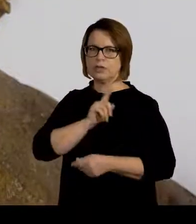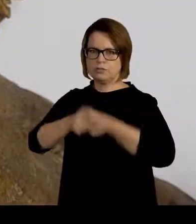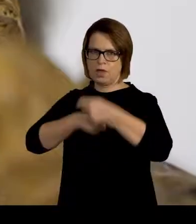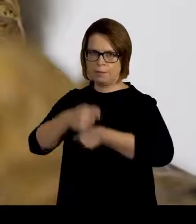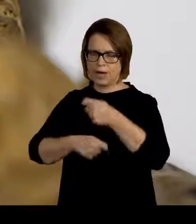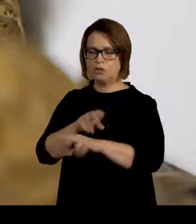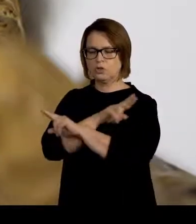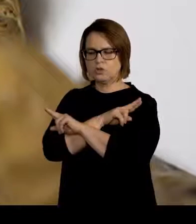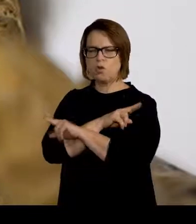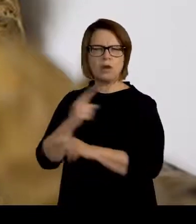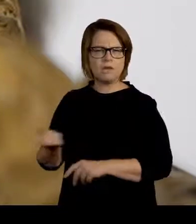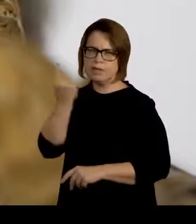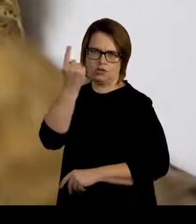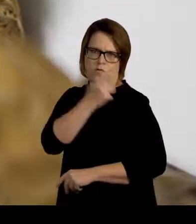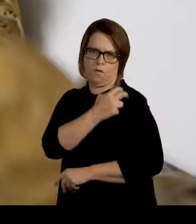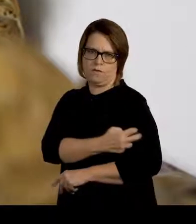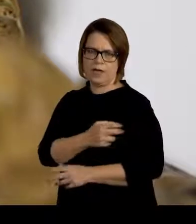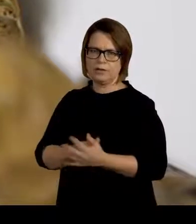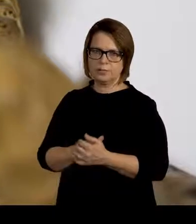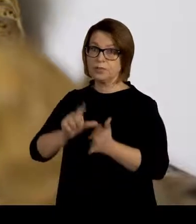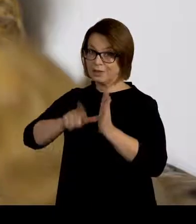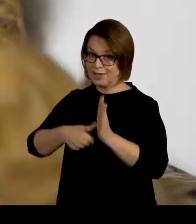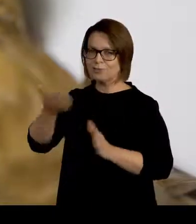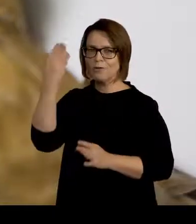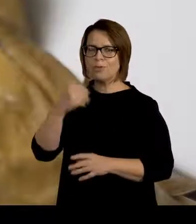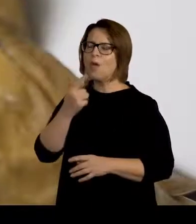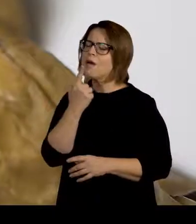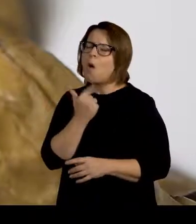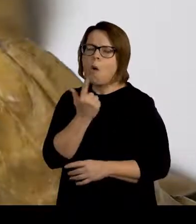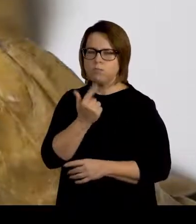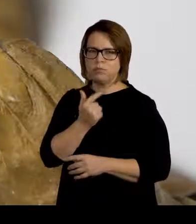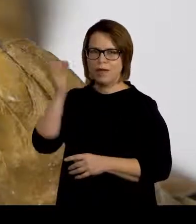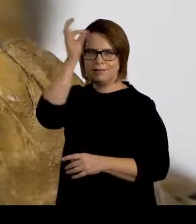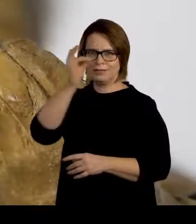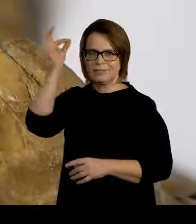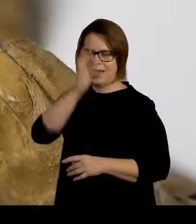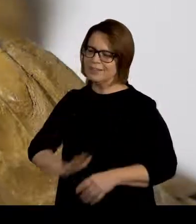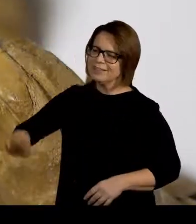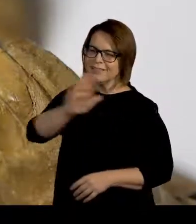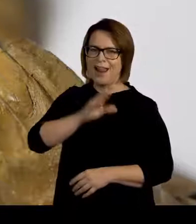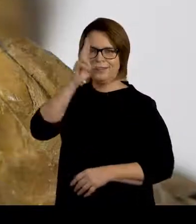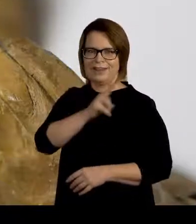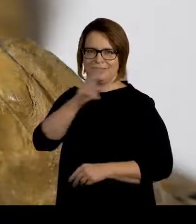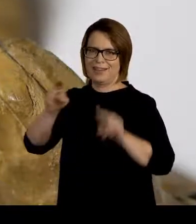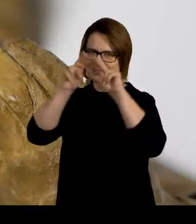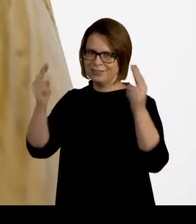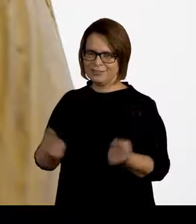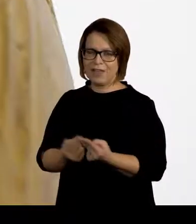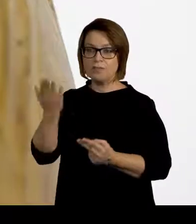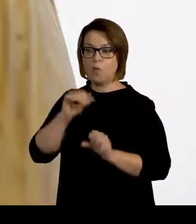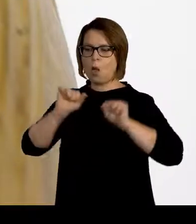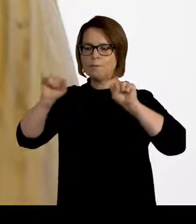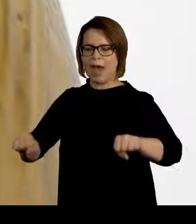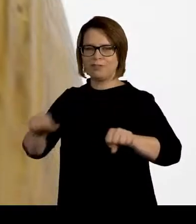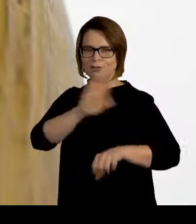svojej práci. Zomrel v pokročilom veku. Neskôr sa stal jedným z najobľúbenejších svetých v celom kresťanskom svete. Stal